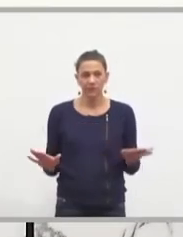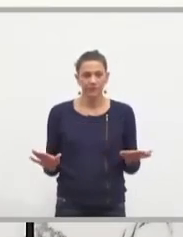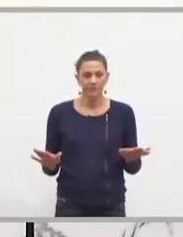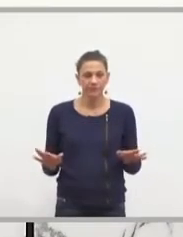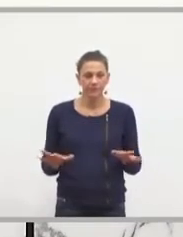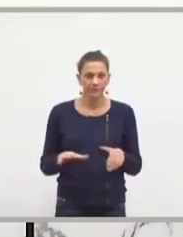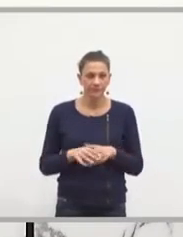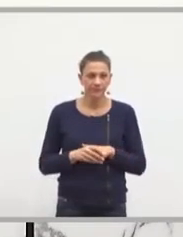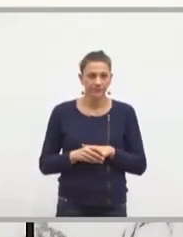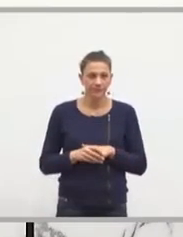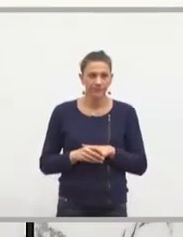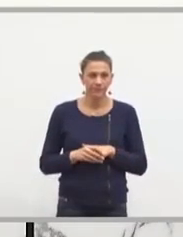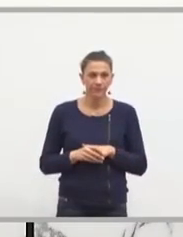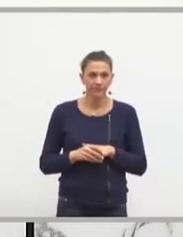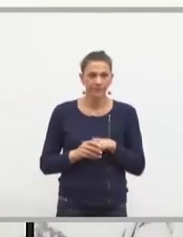Voilà.